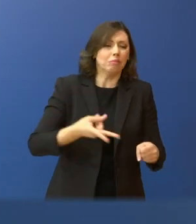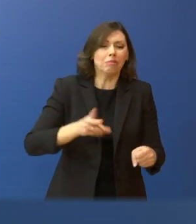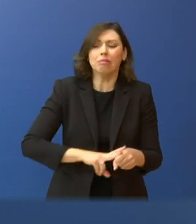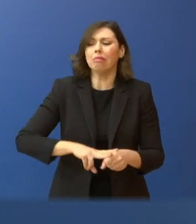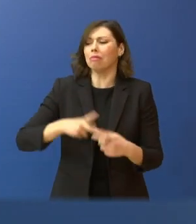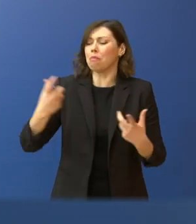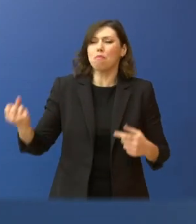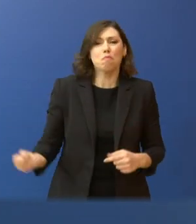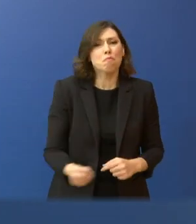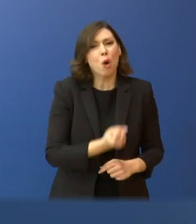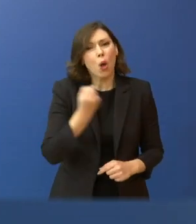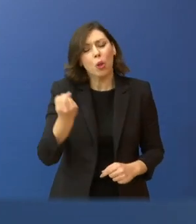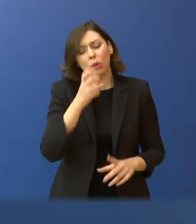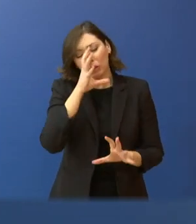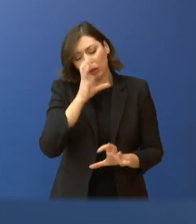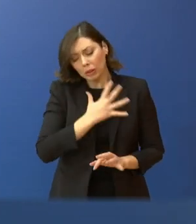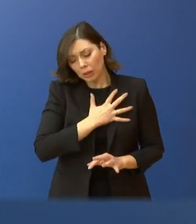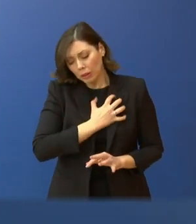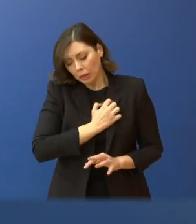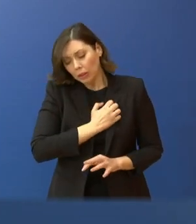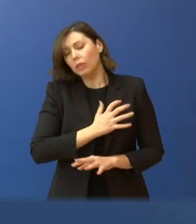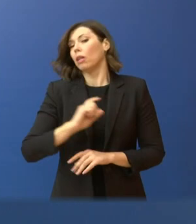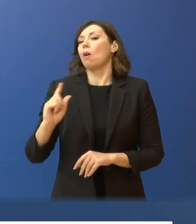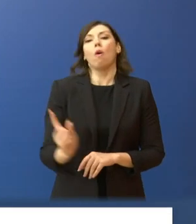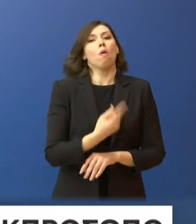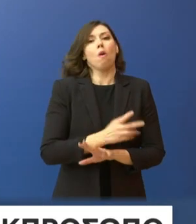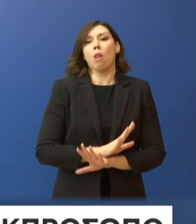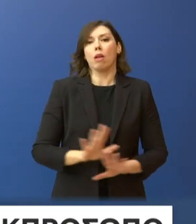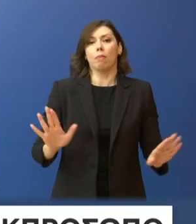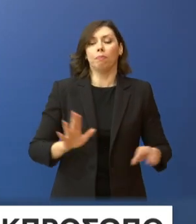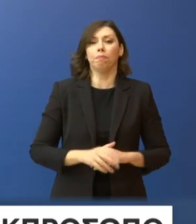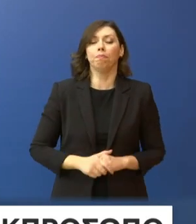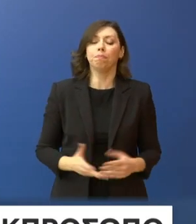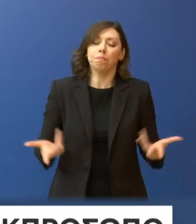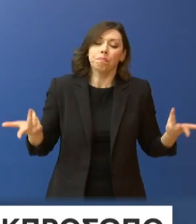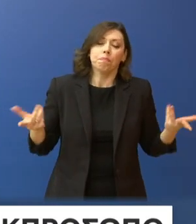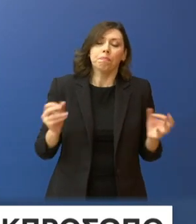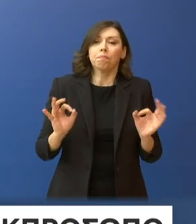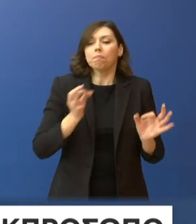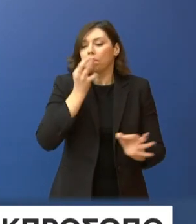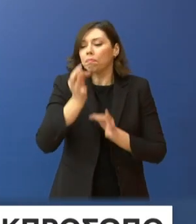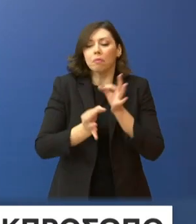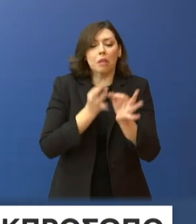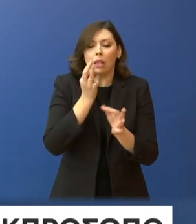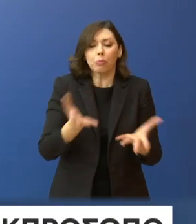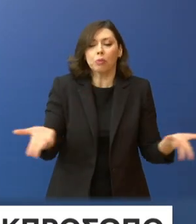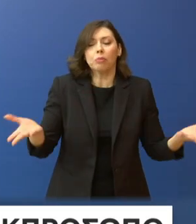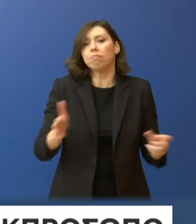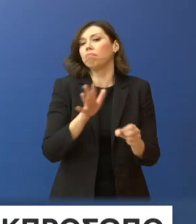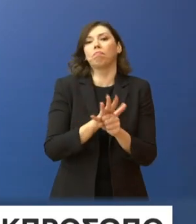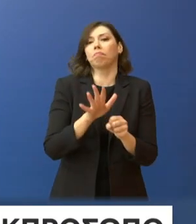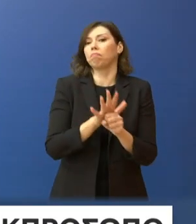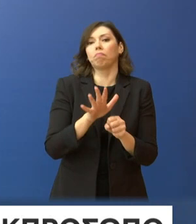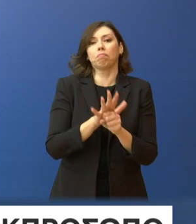εικόνες που συνθλίβουν την καρδιά και την ψυχή όλων μας. Τα λόγια είναι ανεπαρκή, είναι φτωχά, είναι λίγα για να εκφράσουν